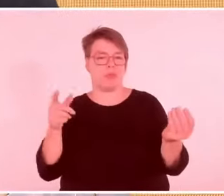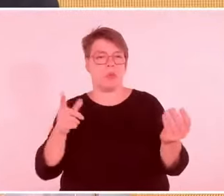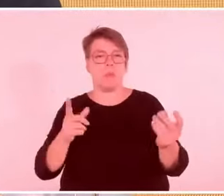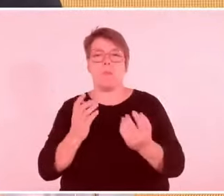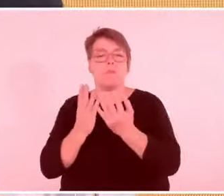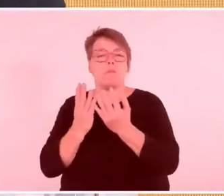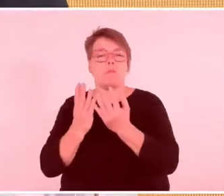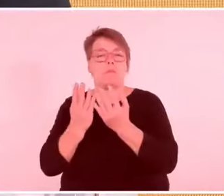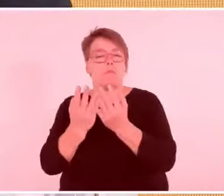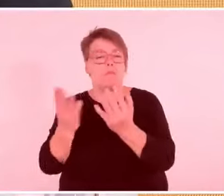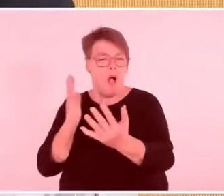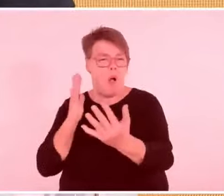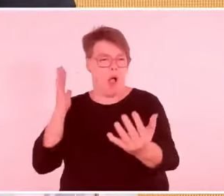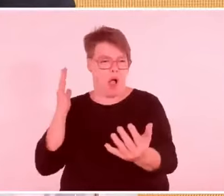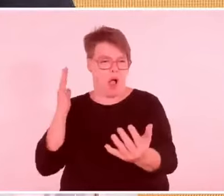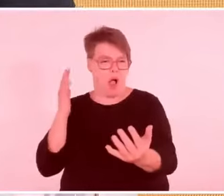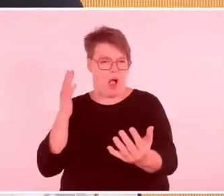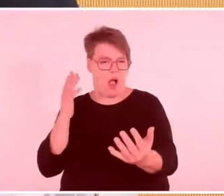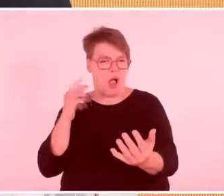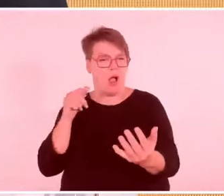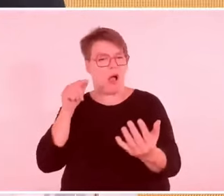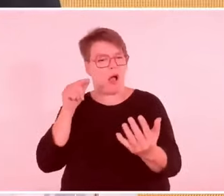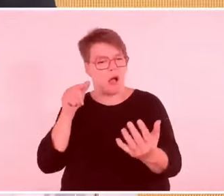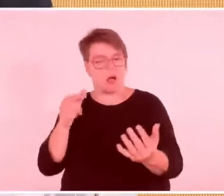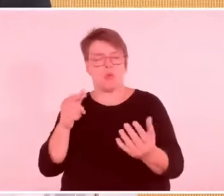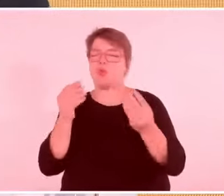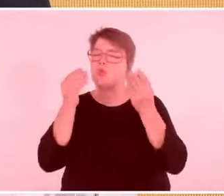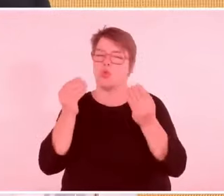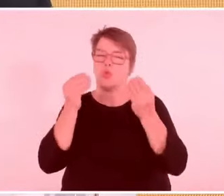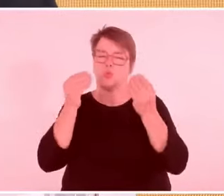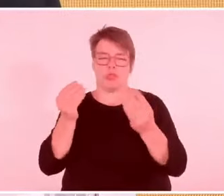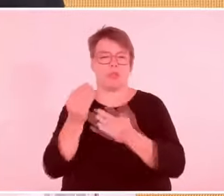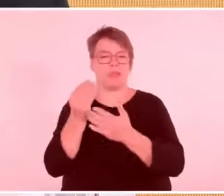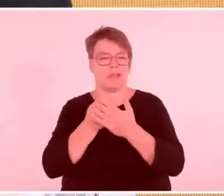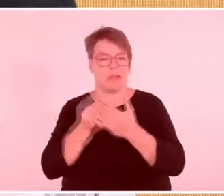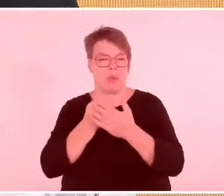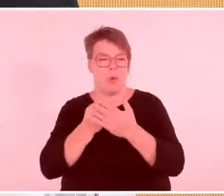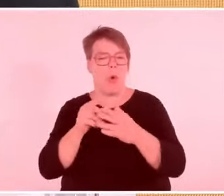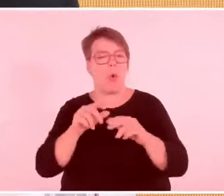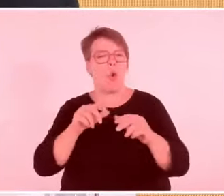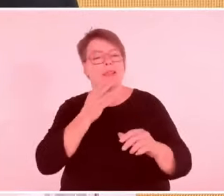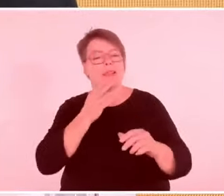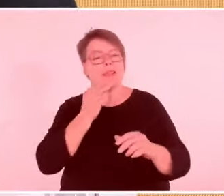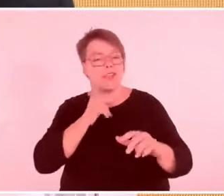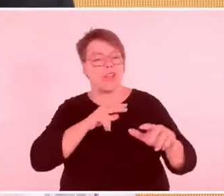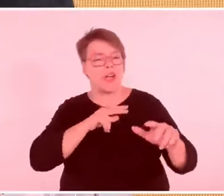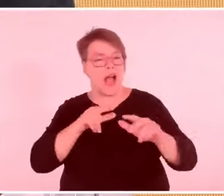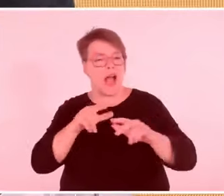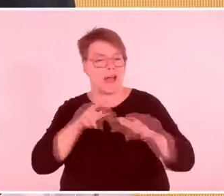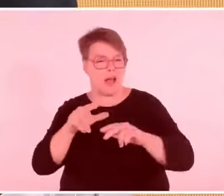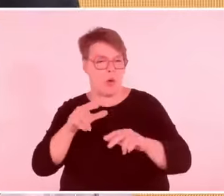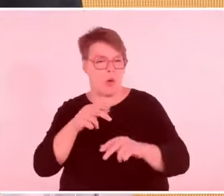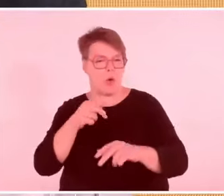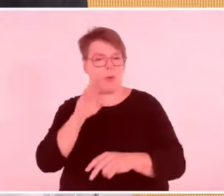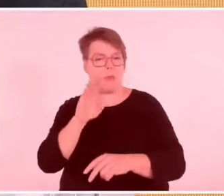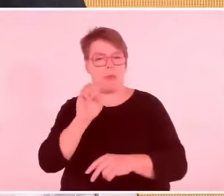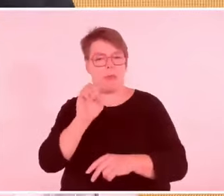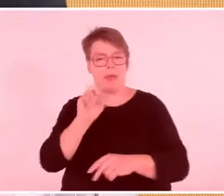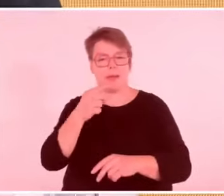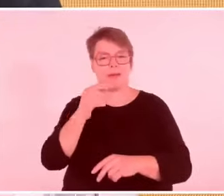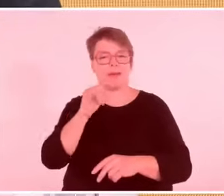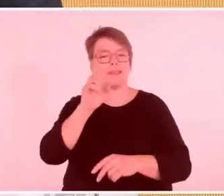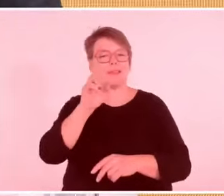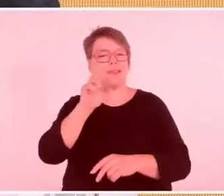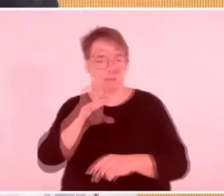Und als Ben-Gwir dann großjährig wurde und dann eingezogen werden